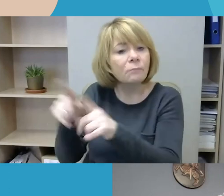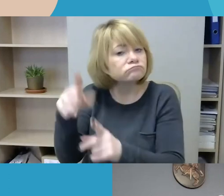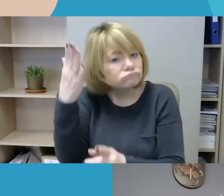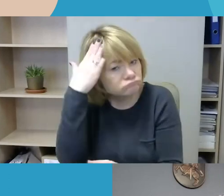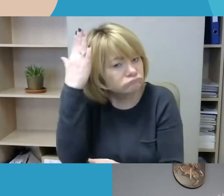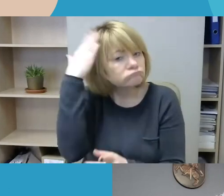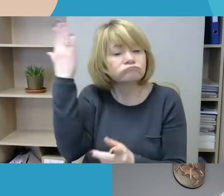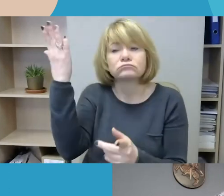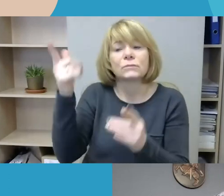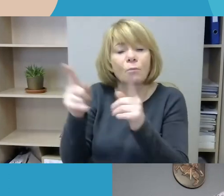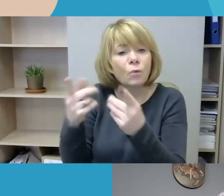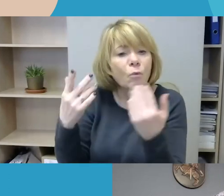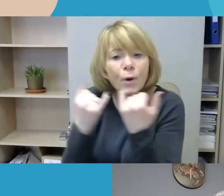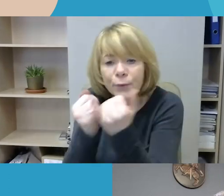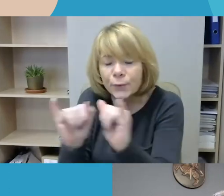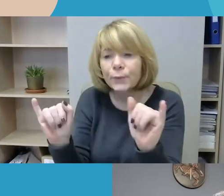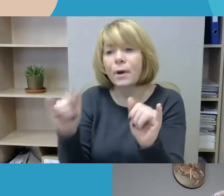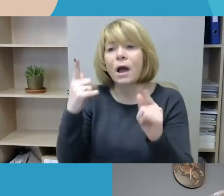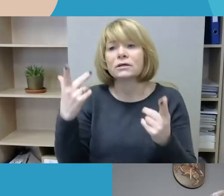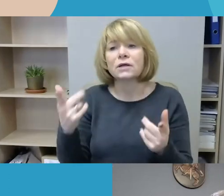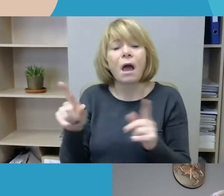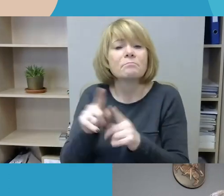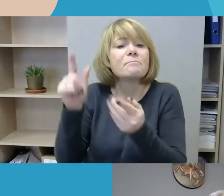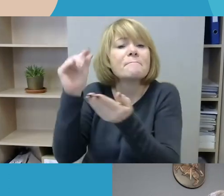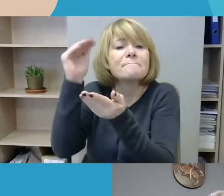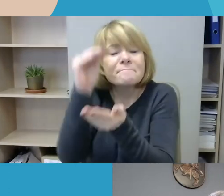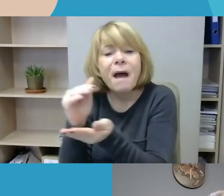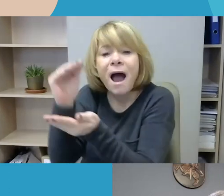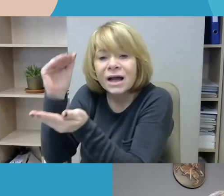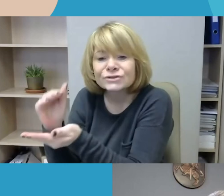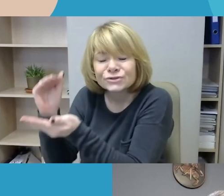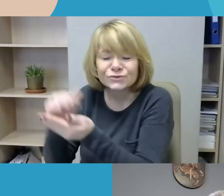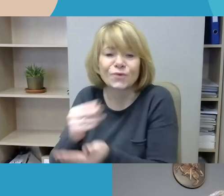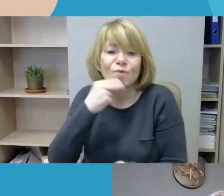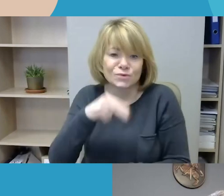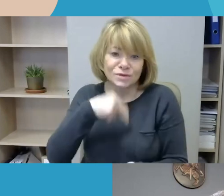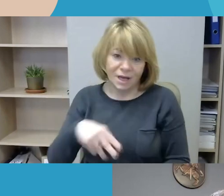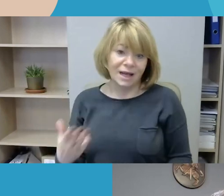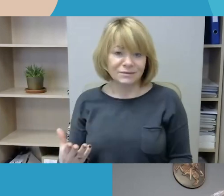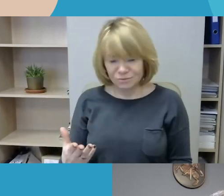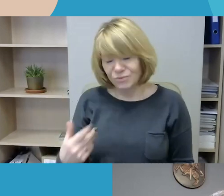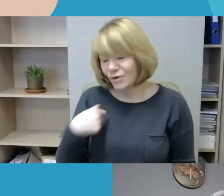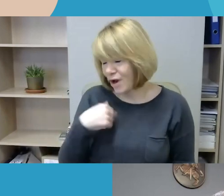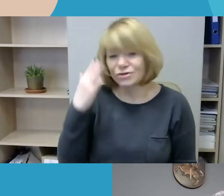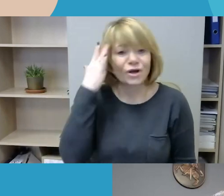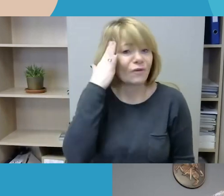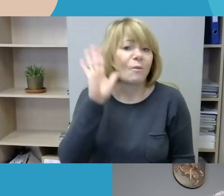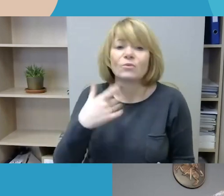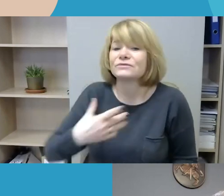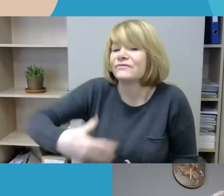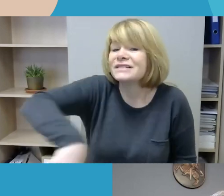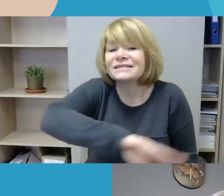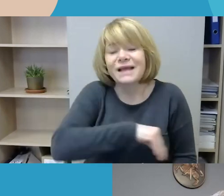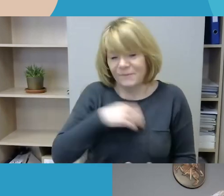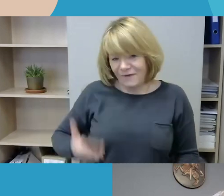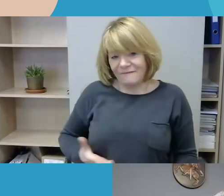samoningumo didinimas, kas savaimena mažintų tų nusikaltimų skaičių ir tada tikrai, manau, visiems būtų ženkliai lengviau šiais tvarkytis.